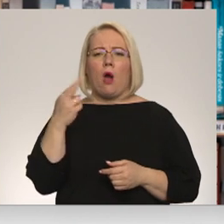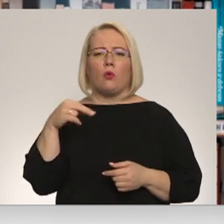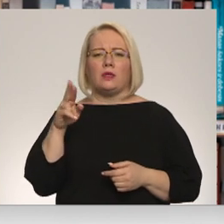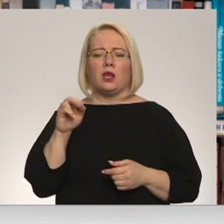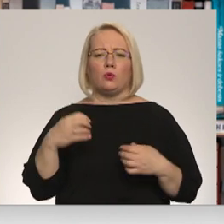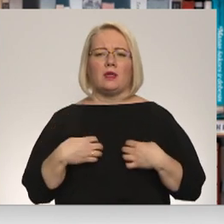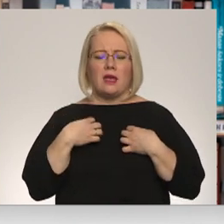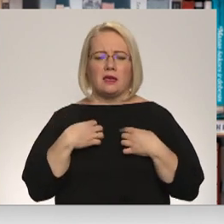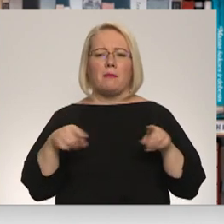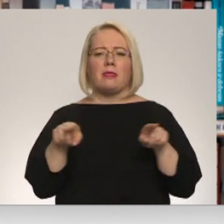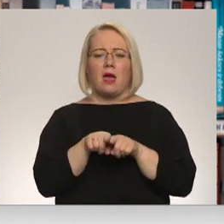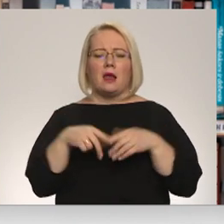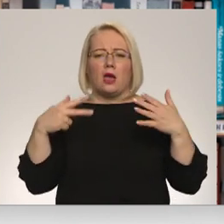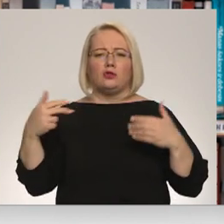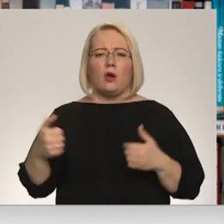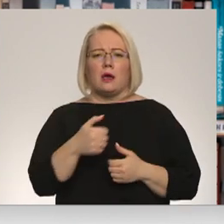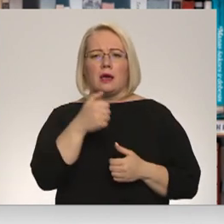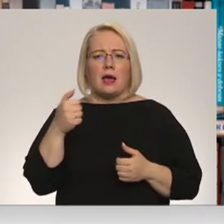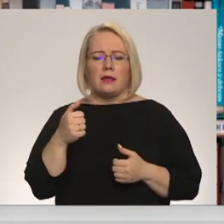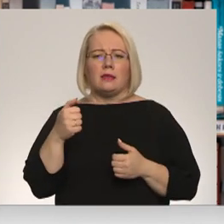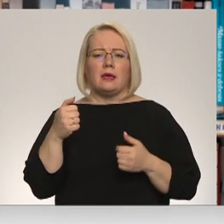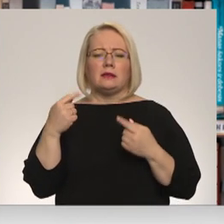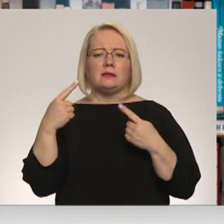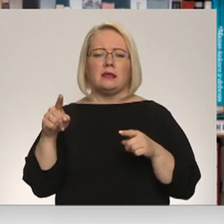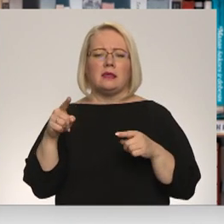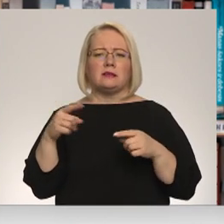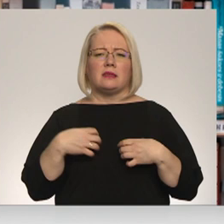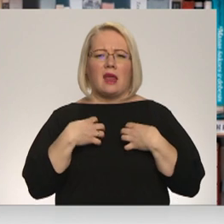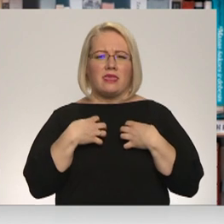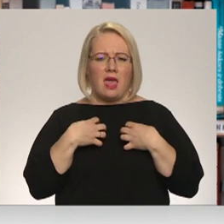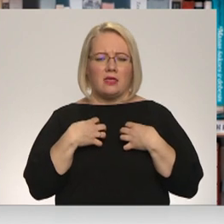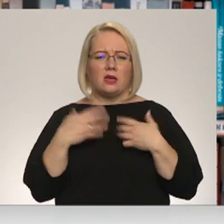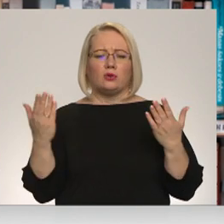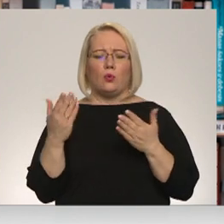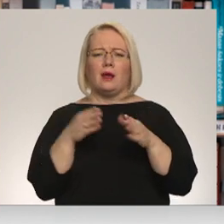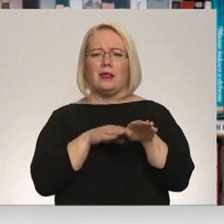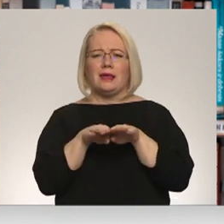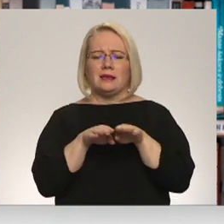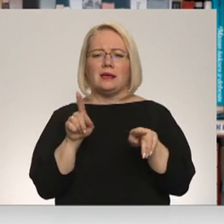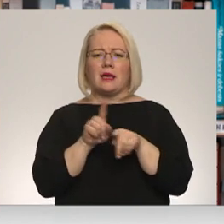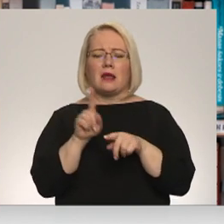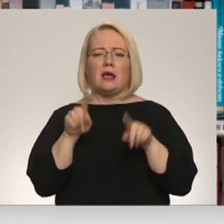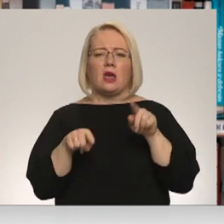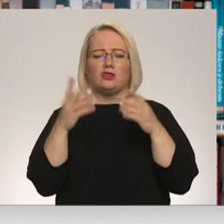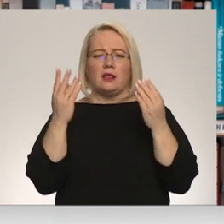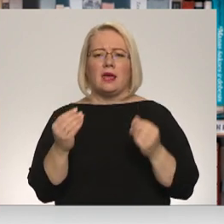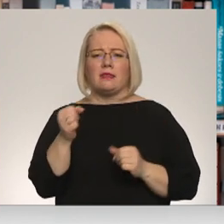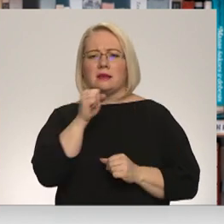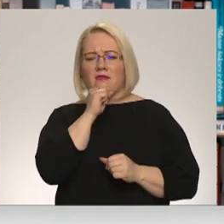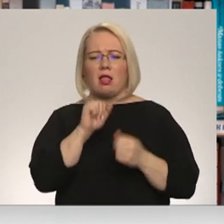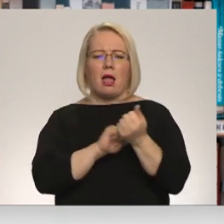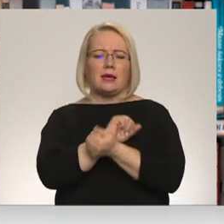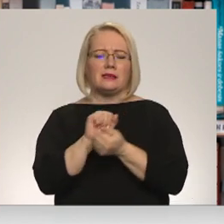gadi aprit kopš Barsuku sāģis traģēdīs, kur līdzīgi dažas dienas vēlāk tika